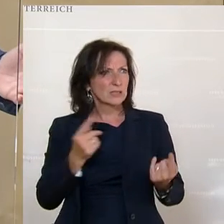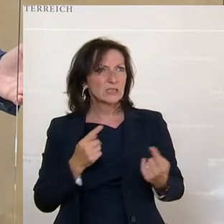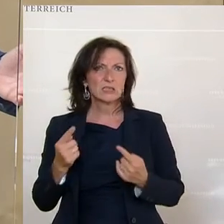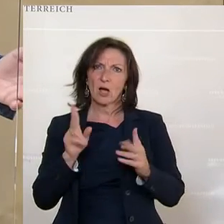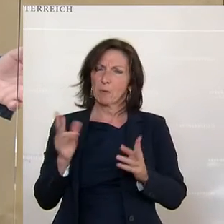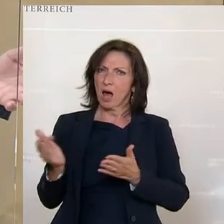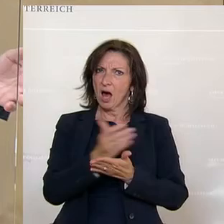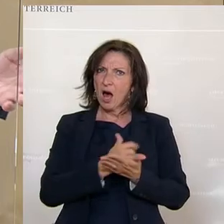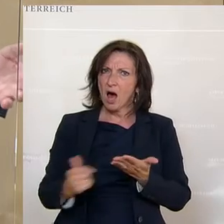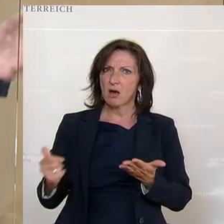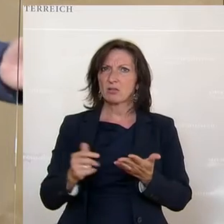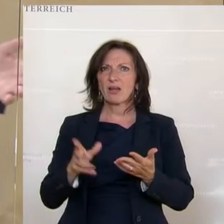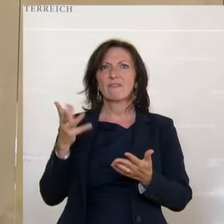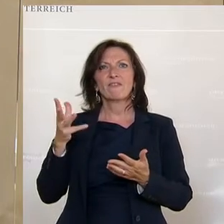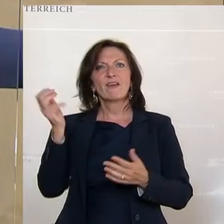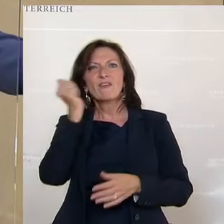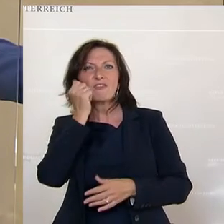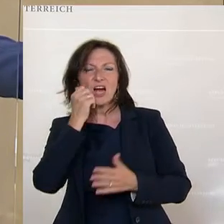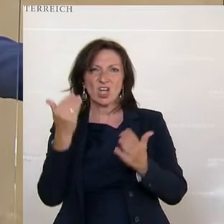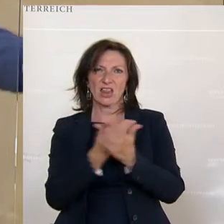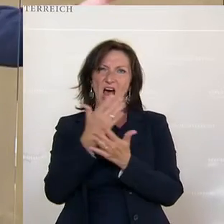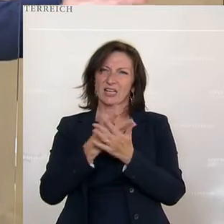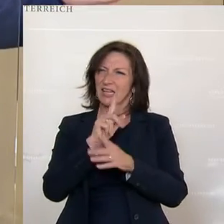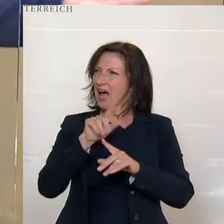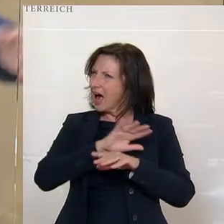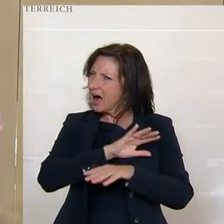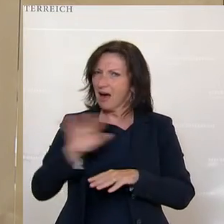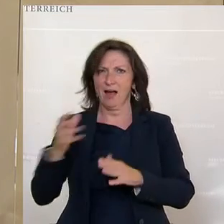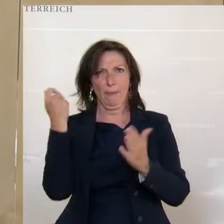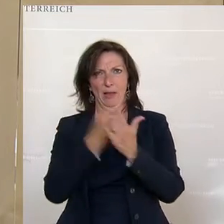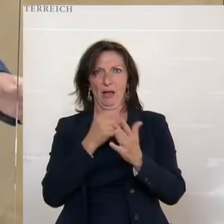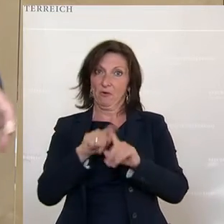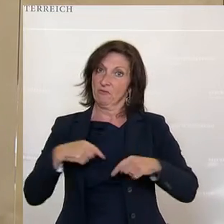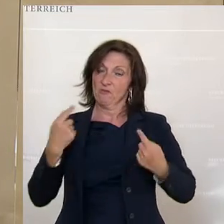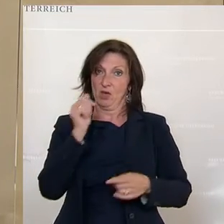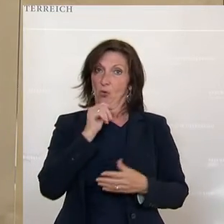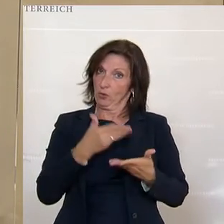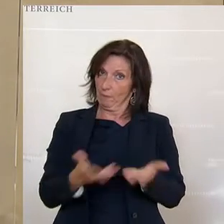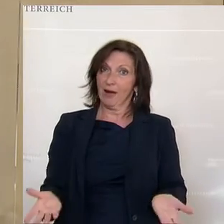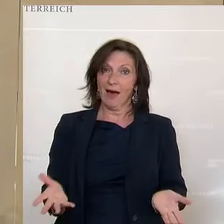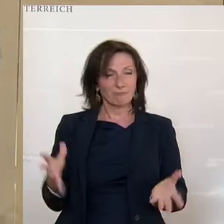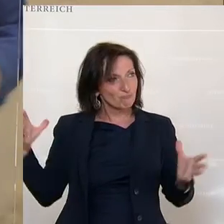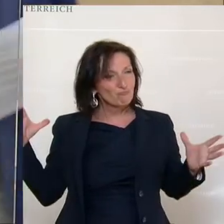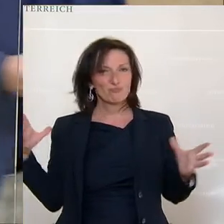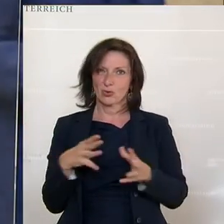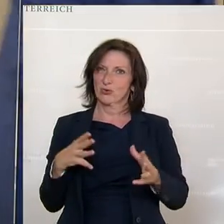Bekämpfen wir gemeinsam Fake News. Dieser Schulterschluss. Ich, wir als Grüne sind dazu bereit, machen wir das. Bitteschön.